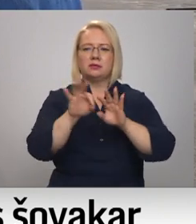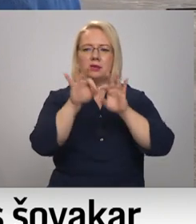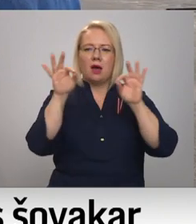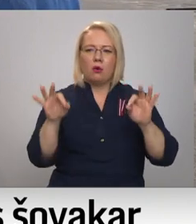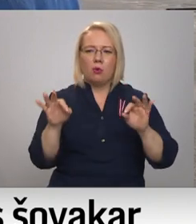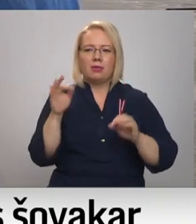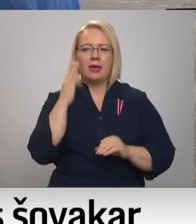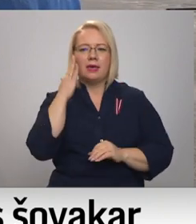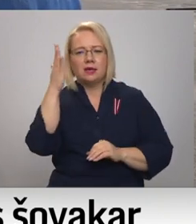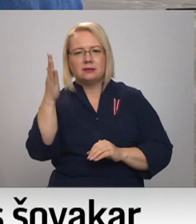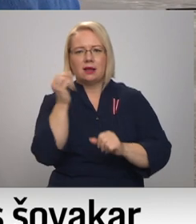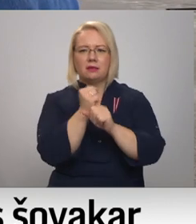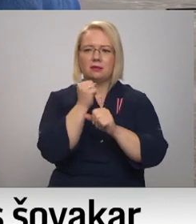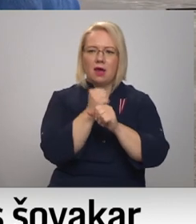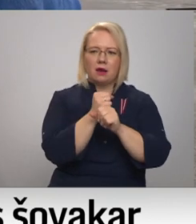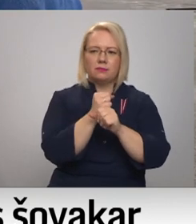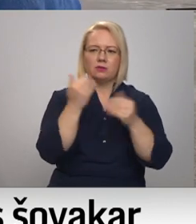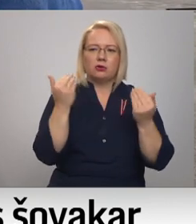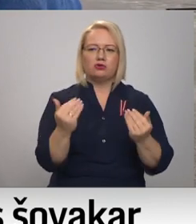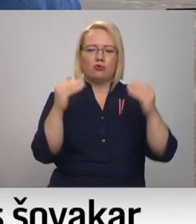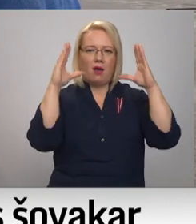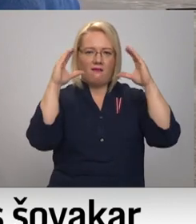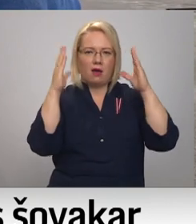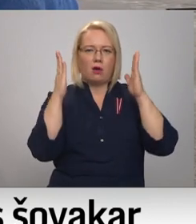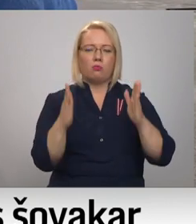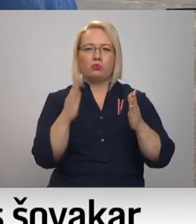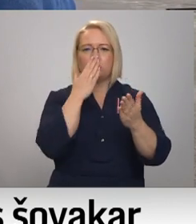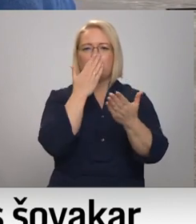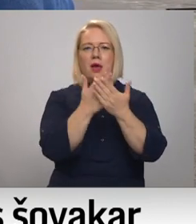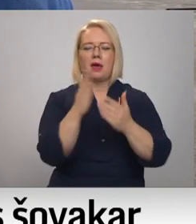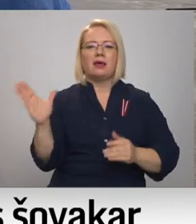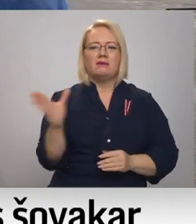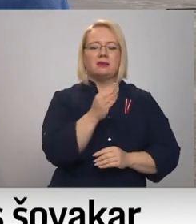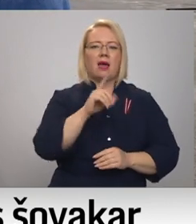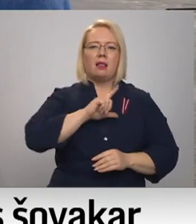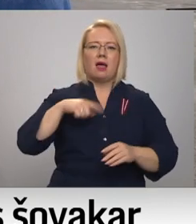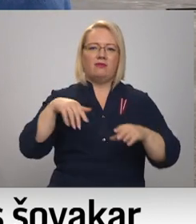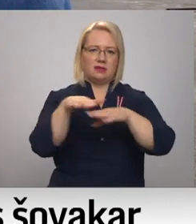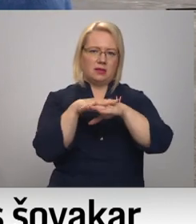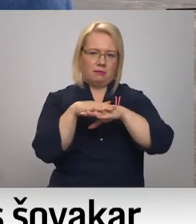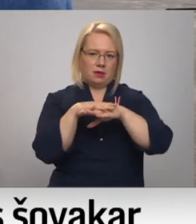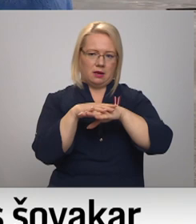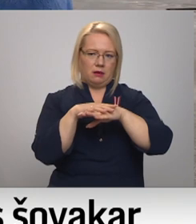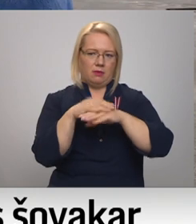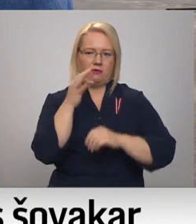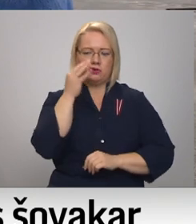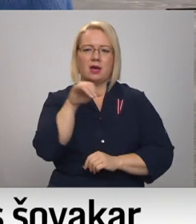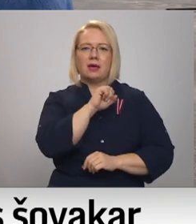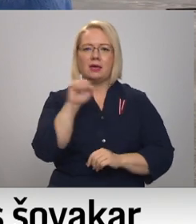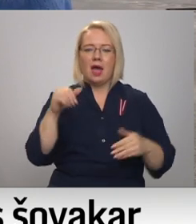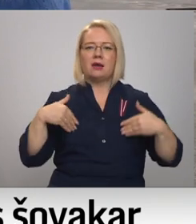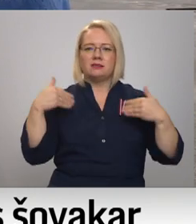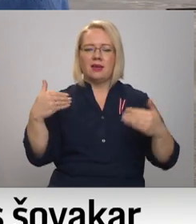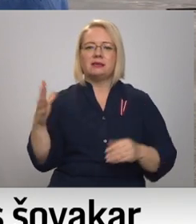iecerai un darbs šovakar tiks arī parādīts visai Latvijas sabiedrībai? Jā, sveiciem visiem